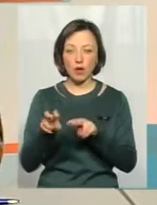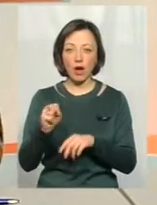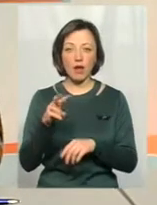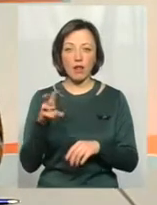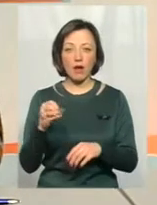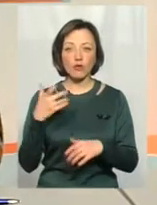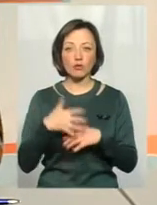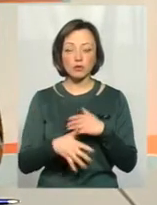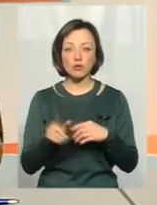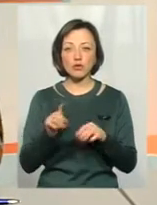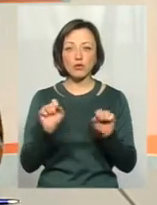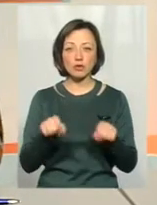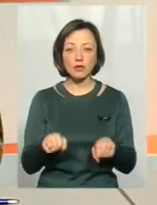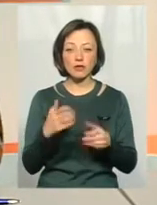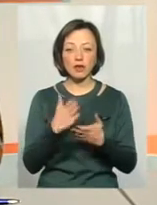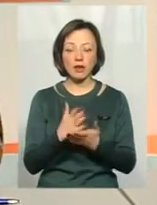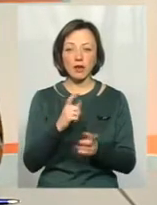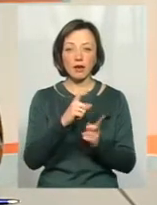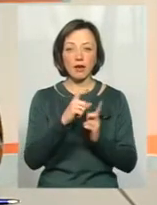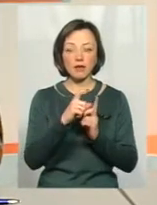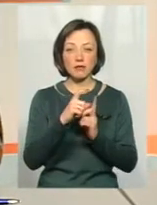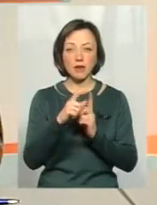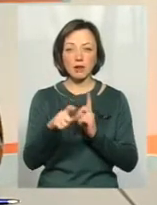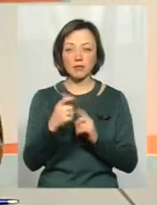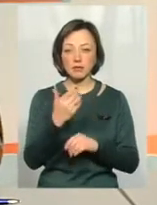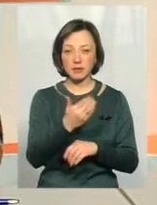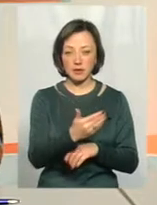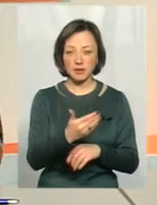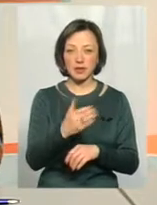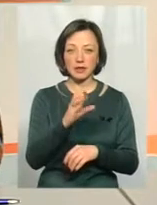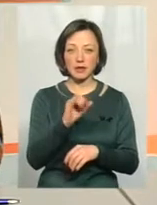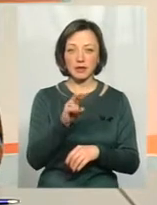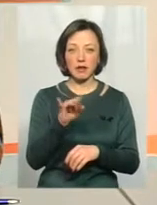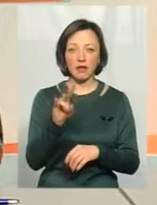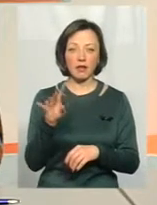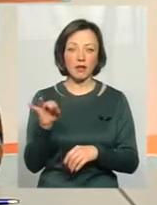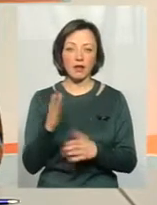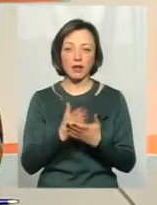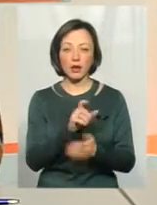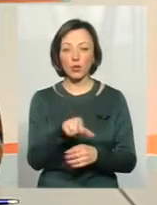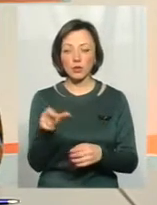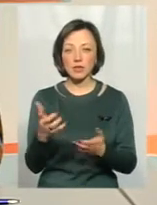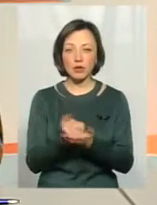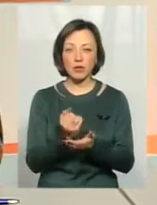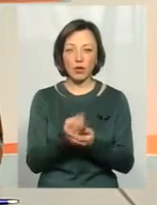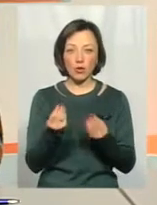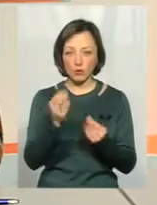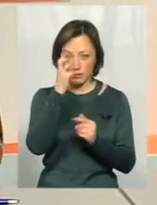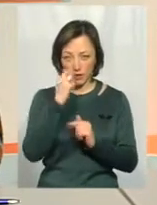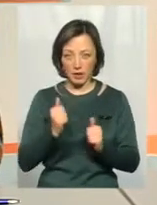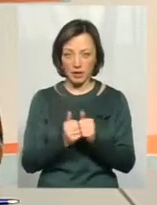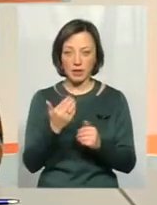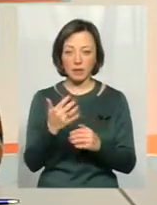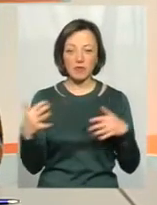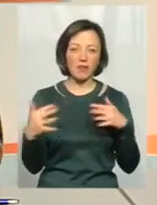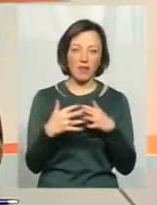Але ми розуміємо, що можливо тут і репліка пані Світлани про те, що є люди, які заробляють гроші в країні. І їм